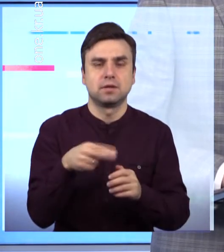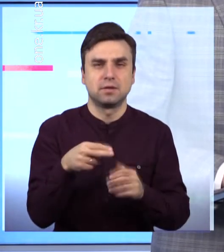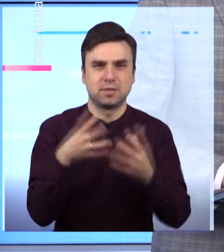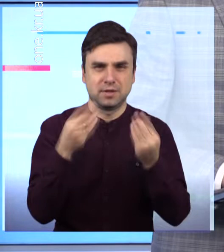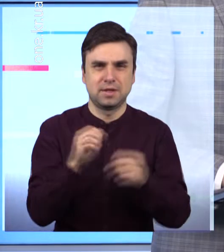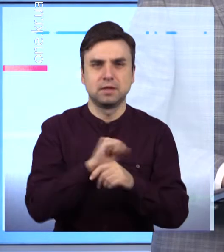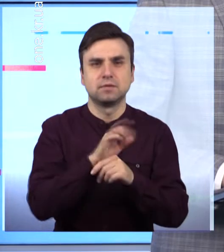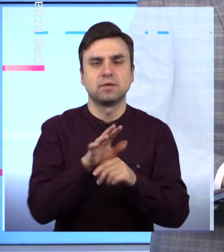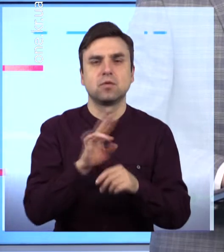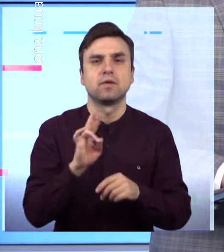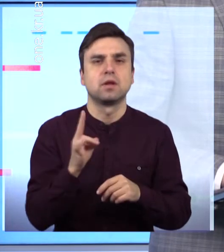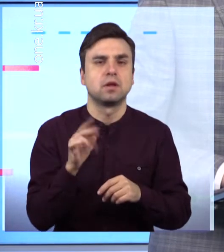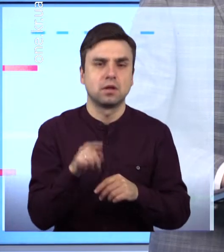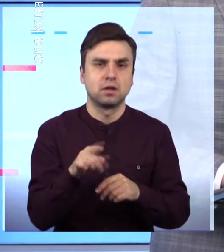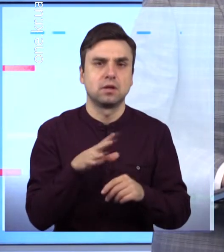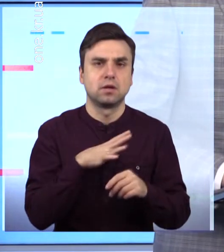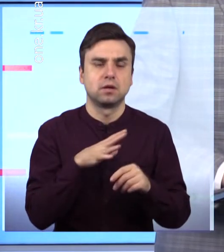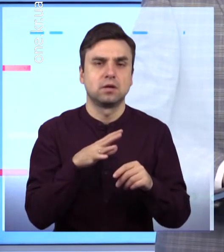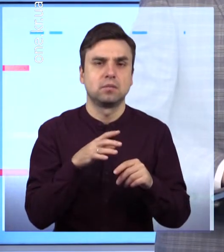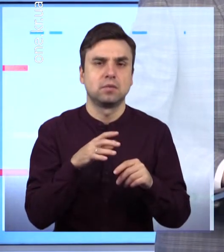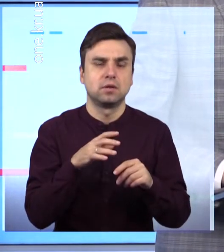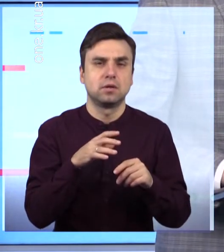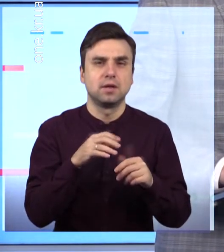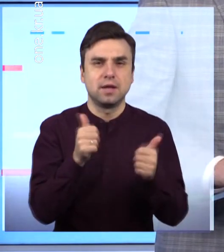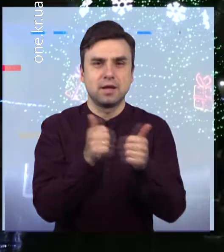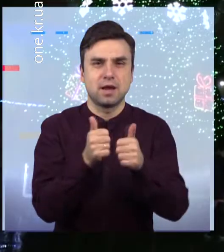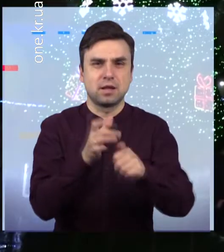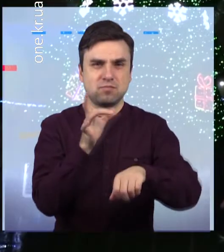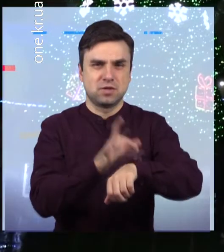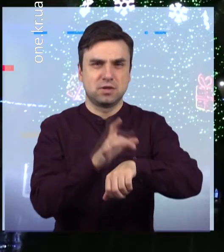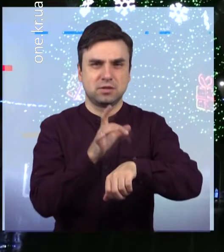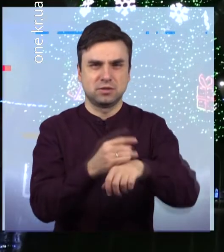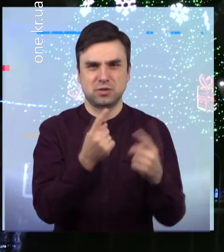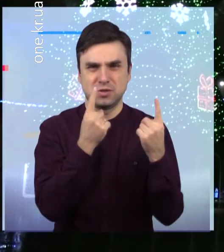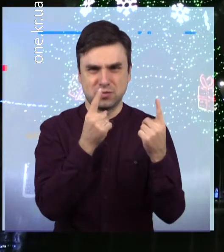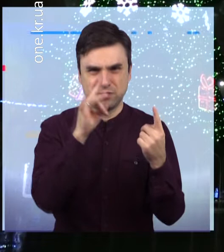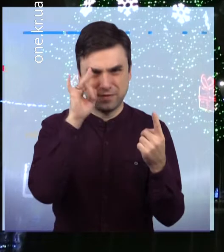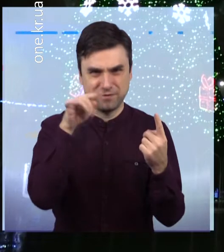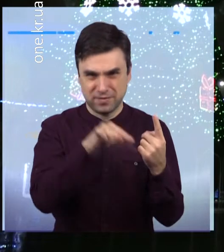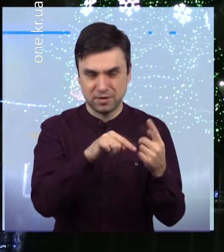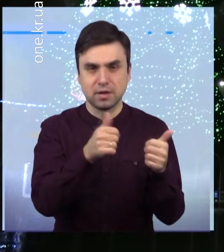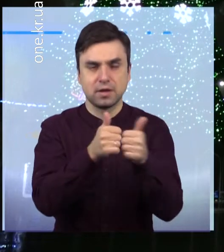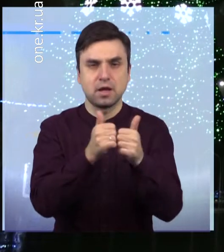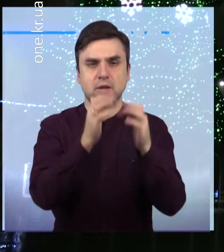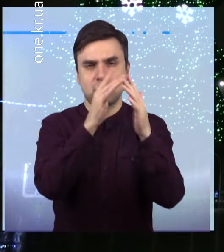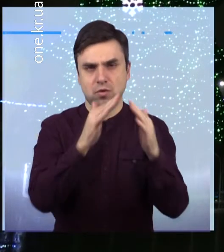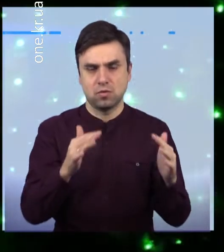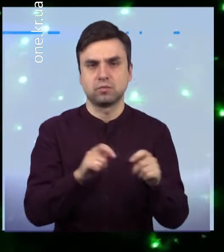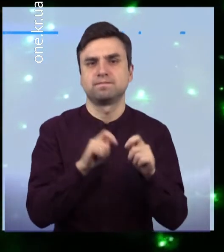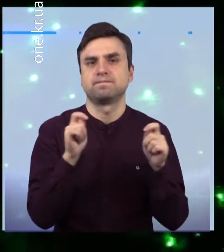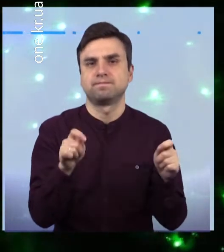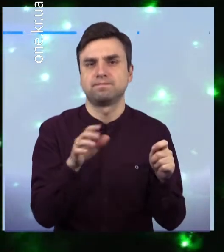квіткового годинника, запалали вогні Цього року через карантин та епідемію коронавірусу це зробили без звичних усім